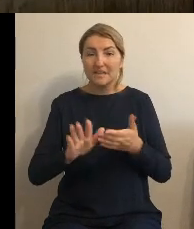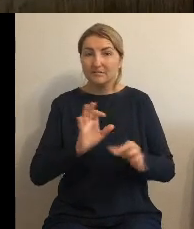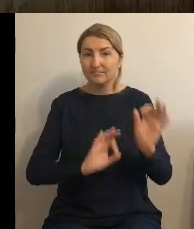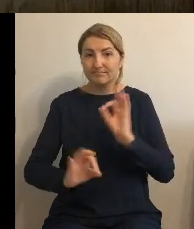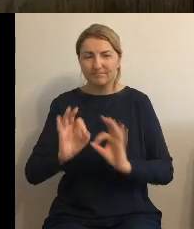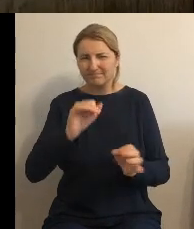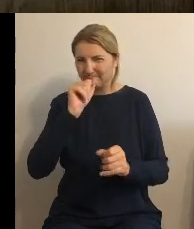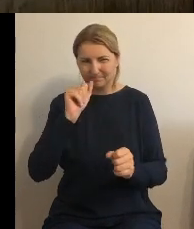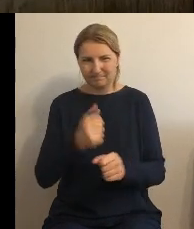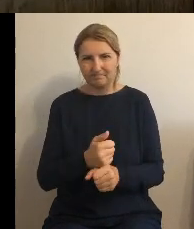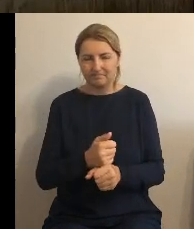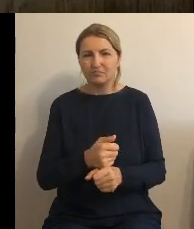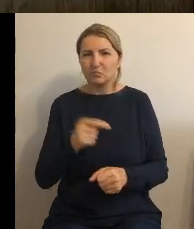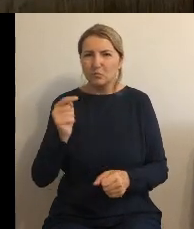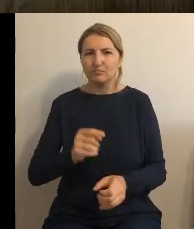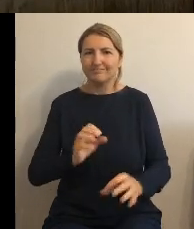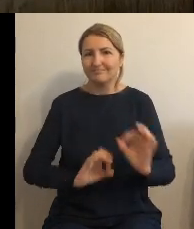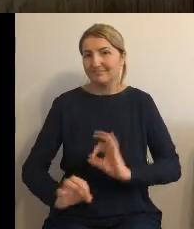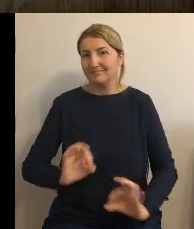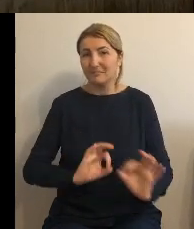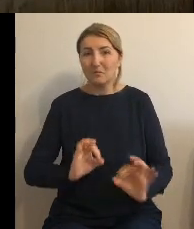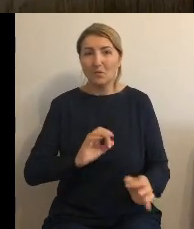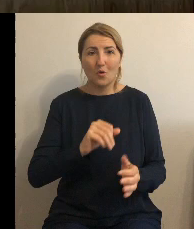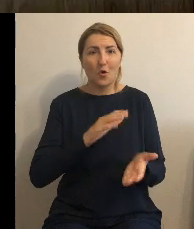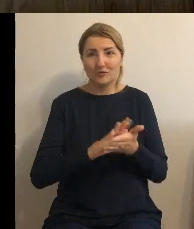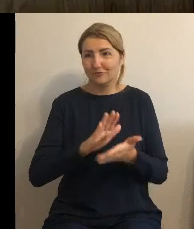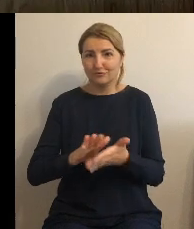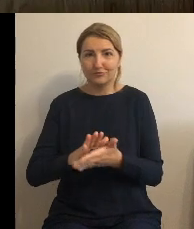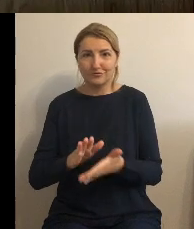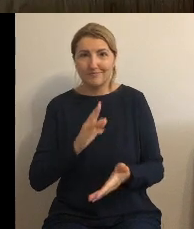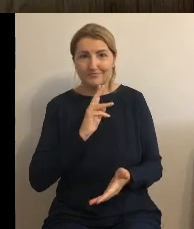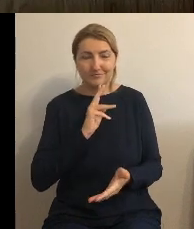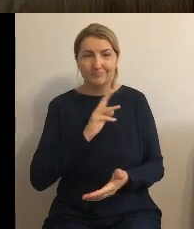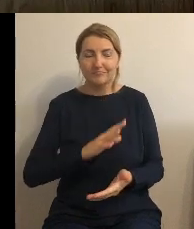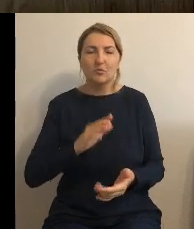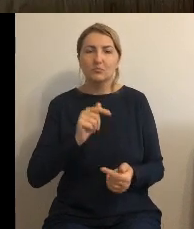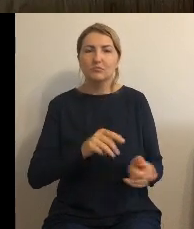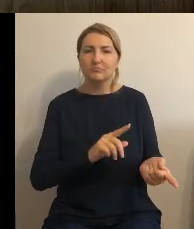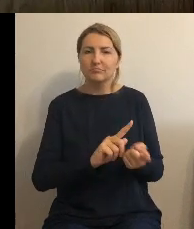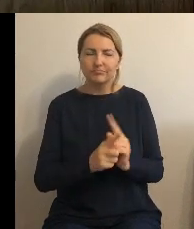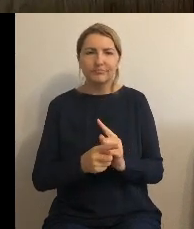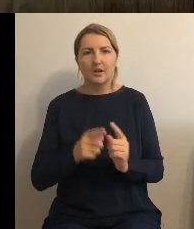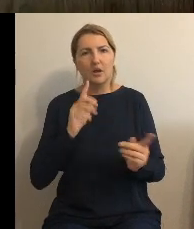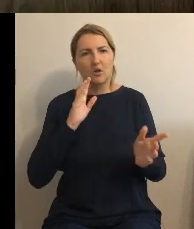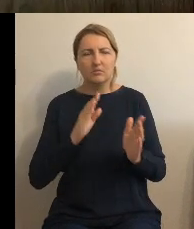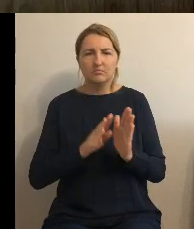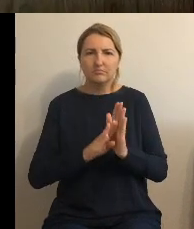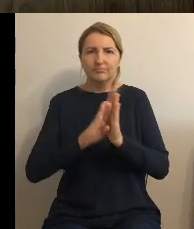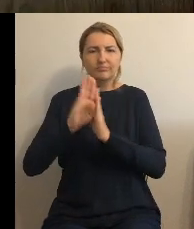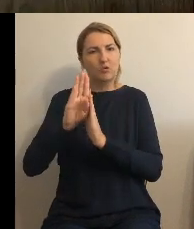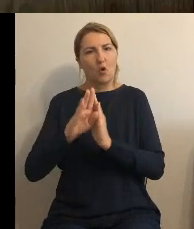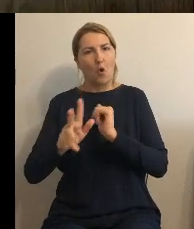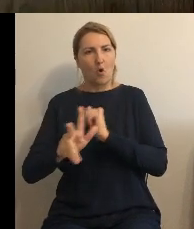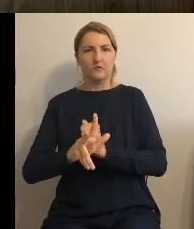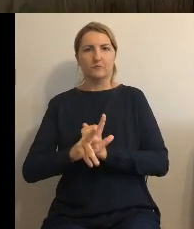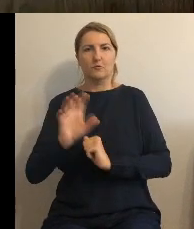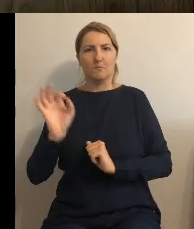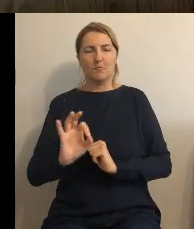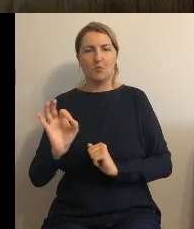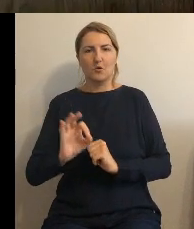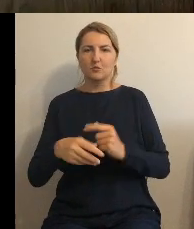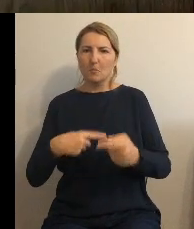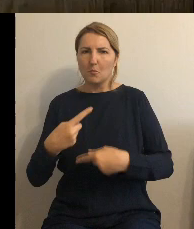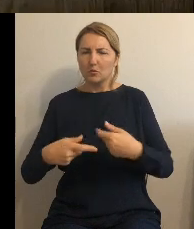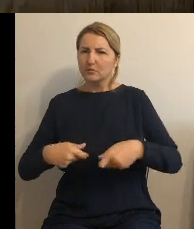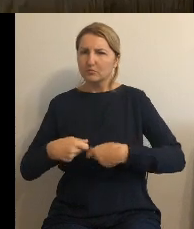stacji uzdatnienia i sieci wodociągowej przejść do na przykład nie wiem 80% produkcji która jest sprzedawana żeby tych